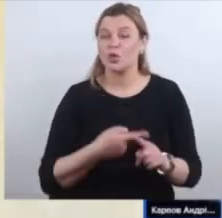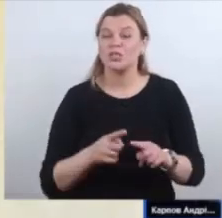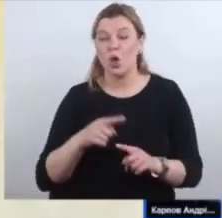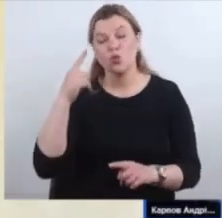Дякую вам.